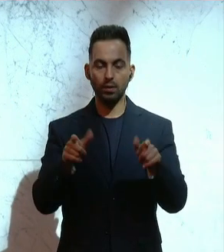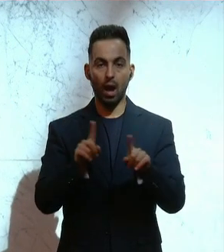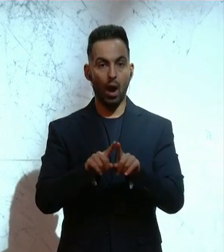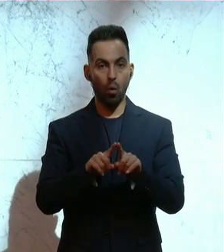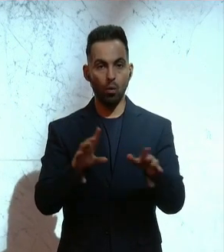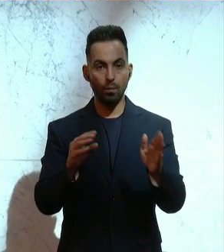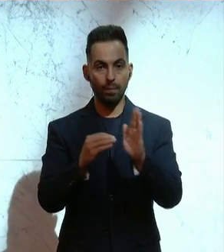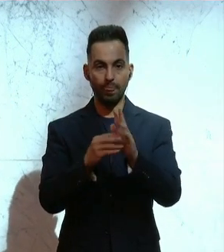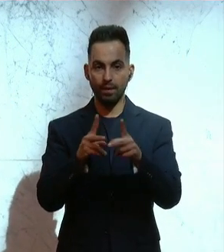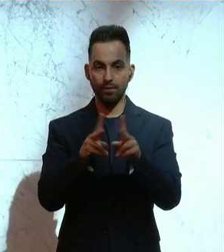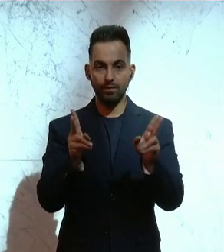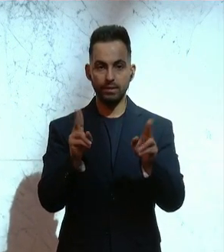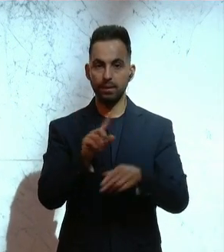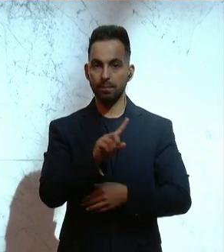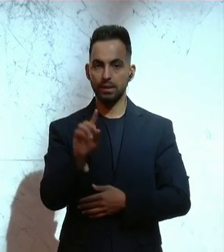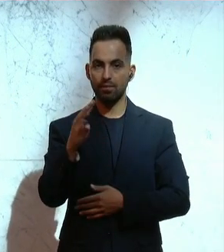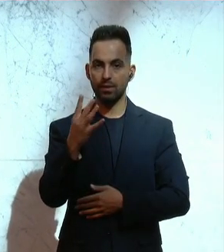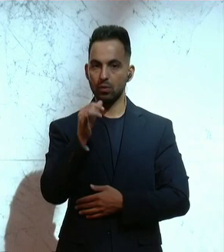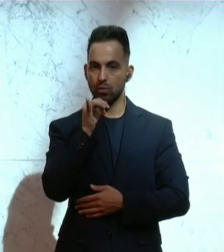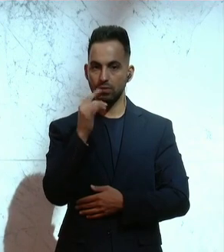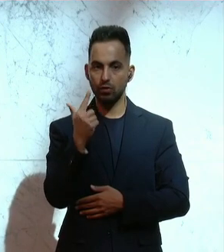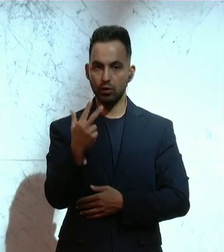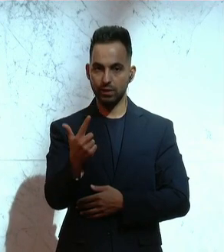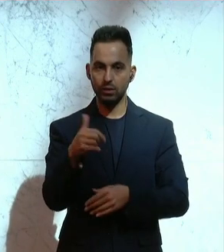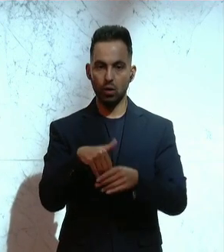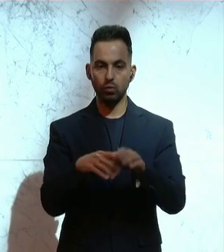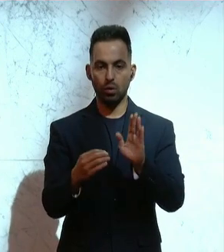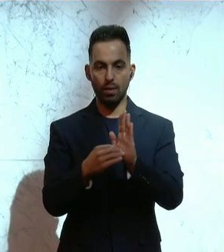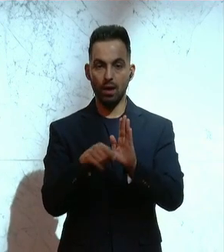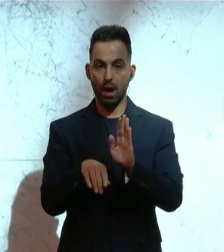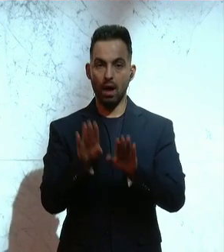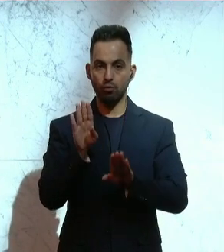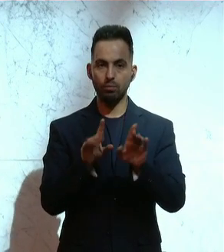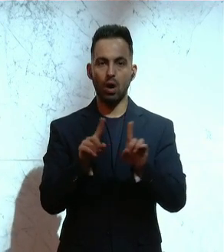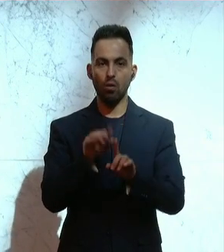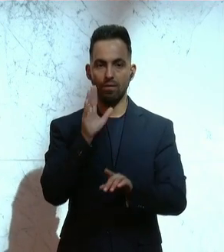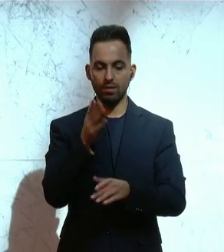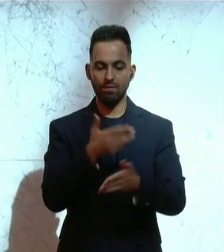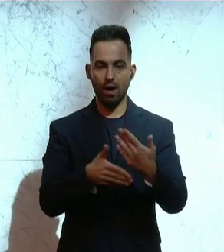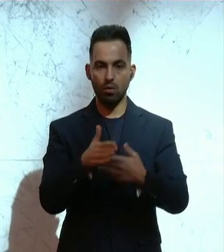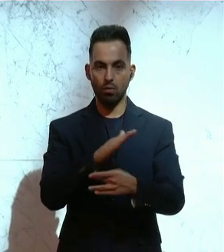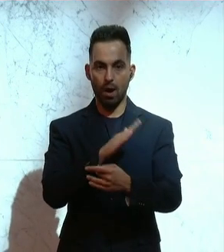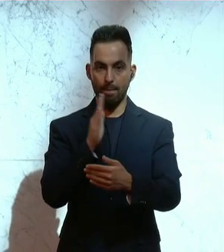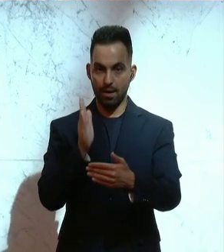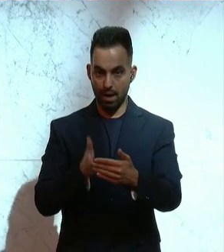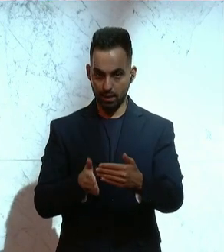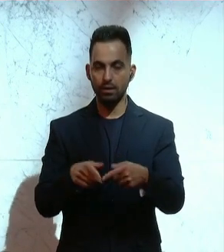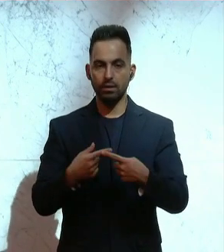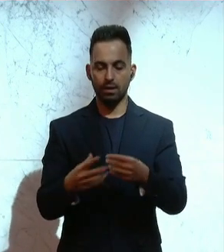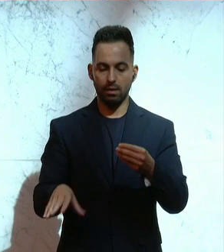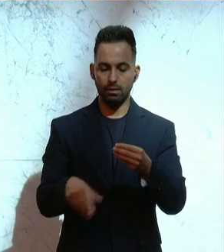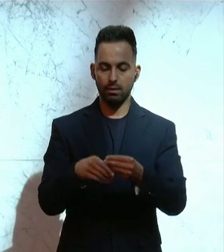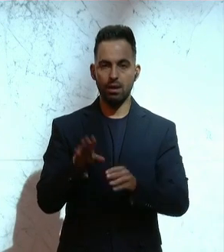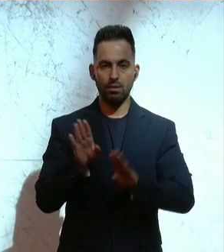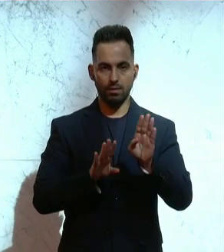Oktober 2023 zu setzen. Diese Abstimmung wird ebenfalls nach Beendigung der